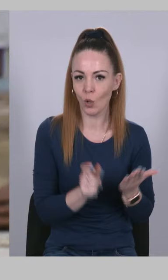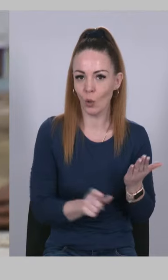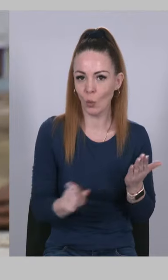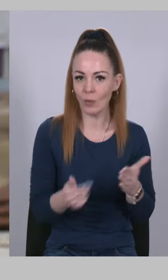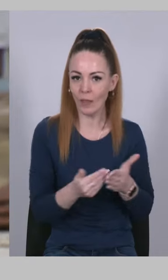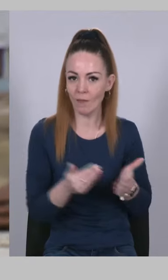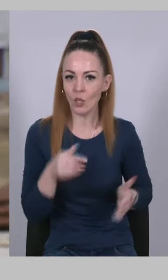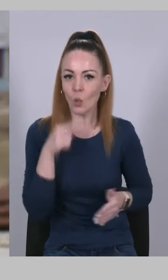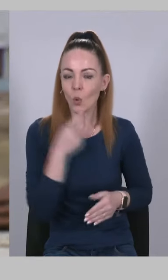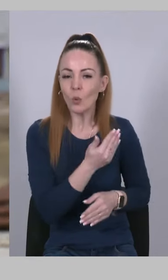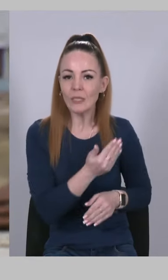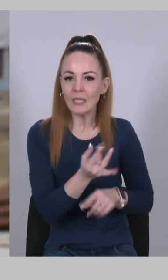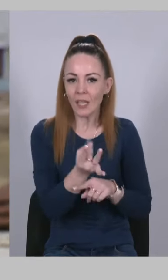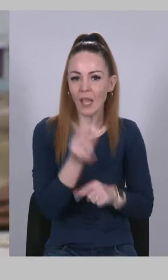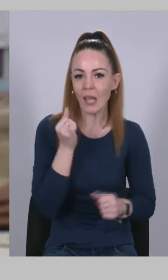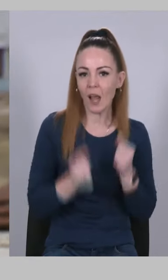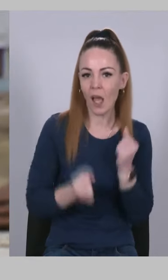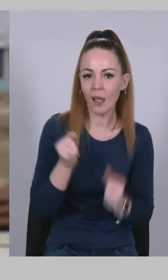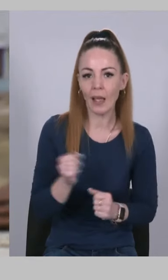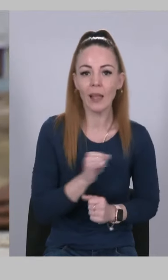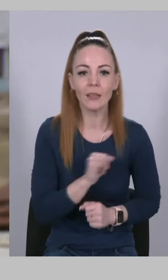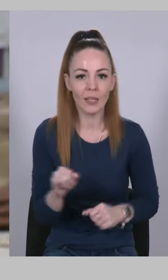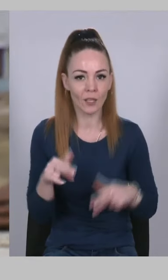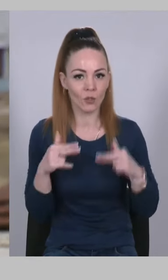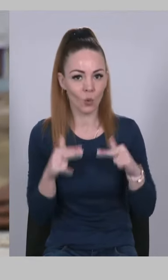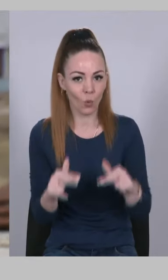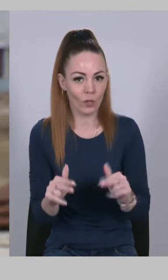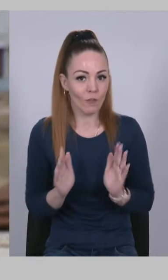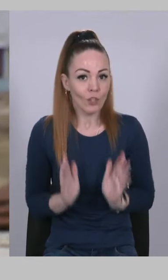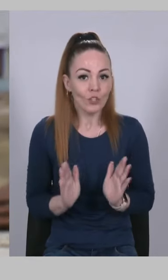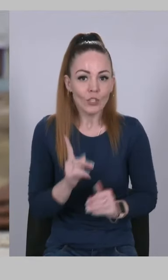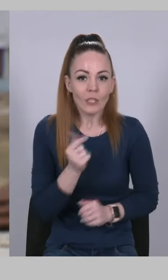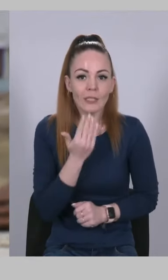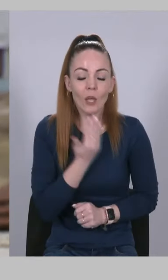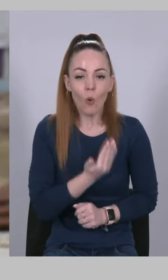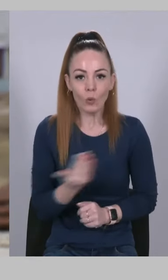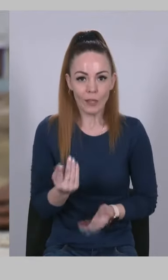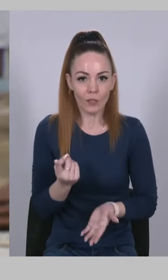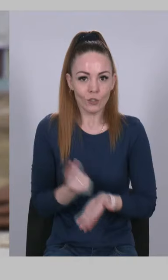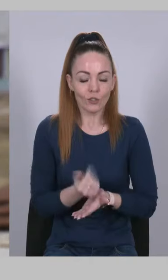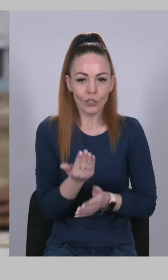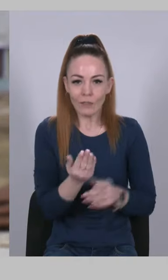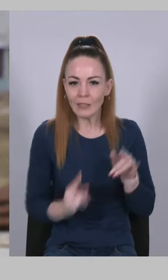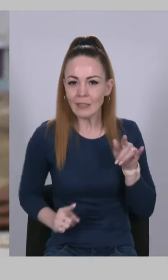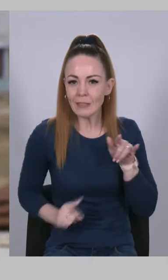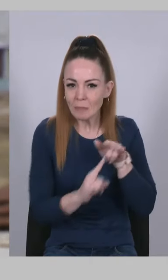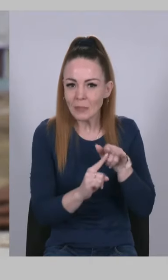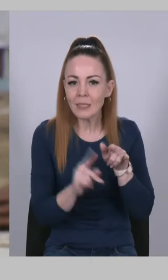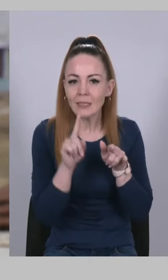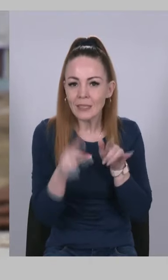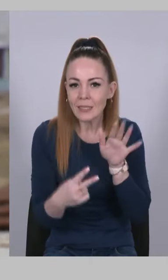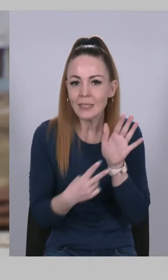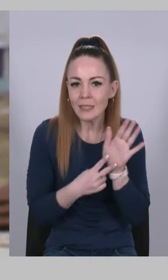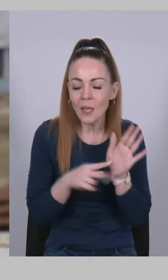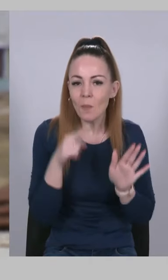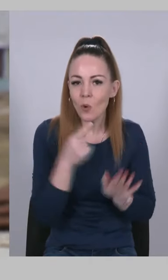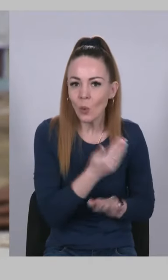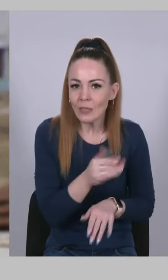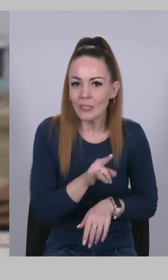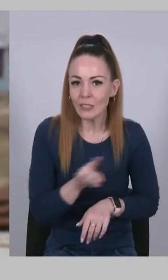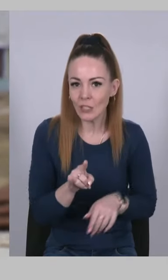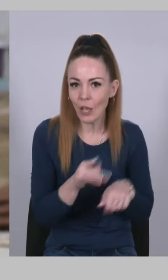від російських ракет і дронів. І лише за останній тиждень ви збили сім російських винищувачів.